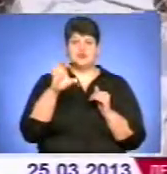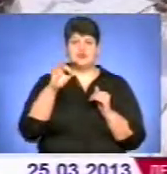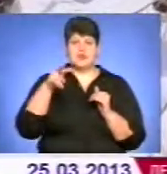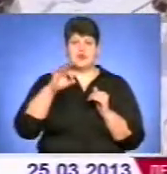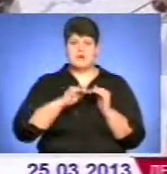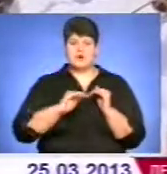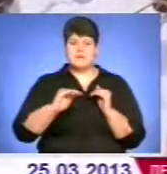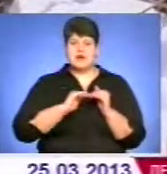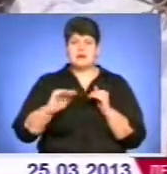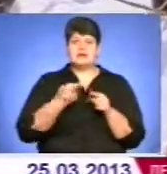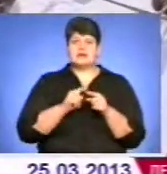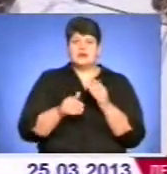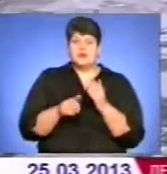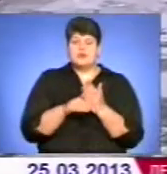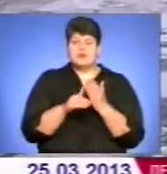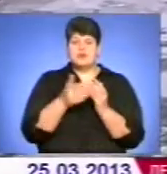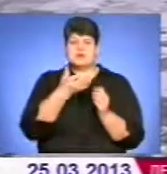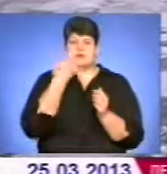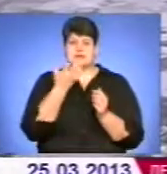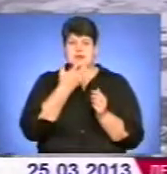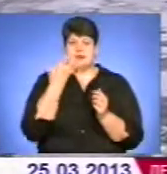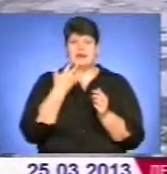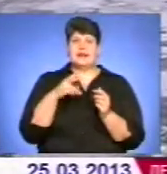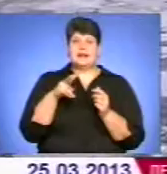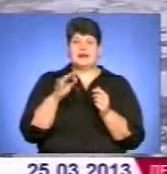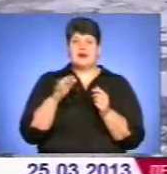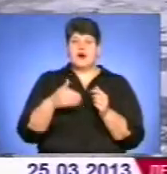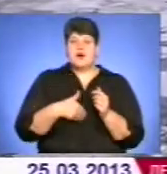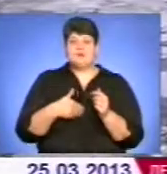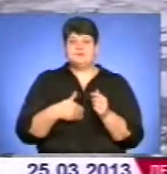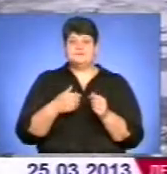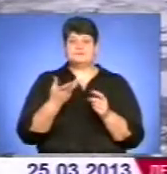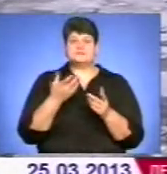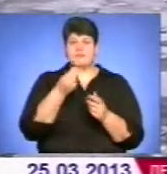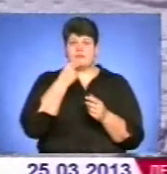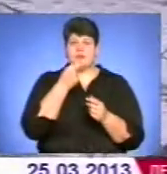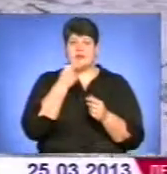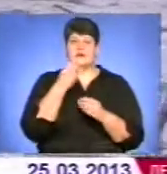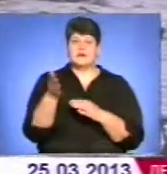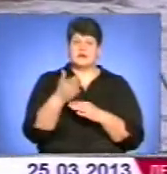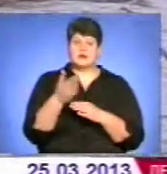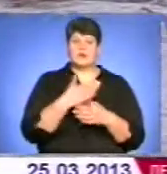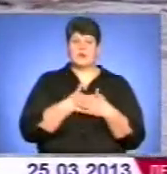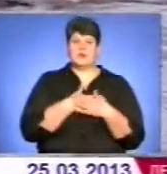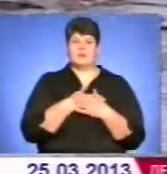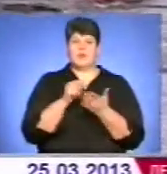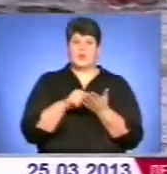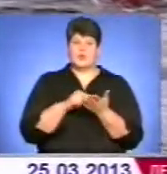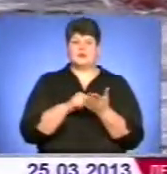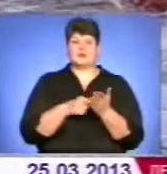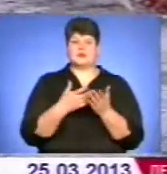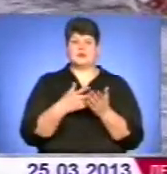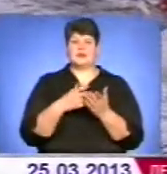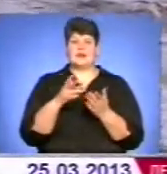зігрітися. Волонтери кажуть, що лелеки витримують холод, але не голод. Харчуються переважно рибою, полюбляють курячі і риб'ячі